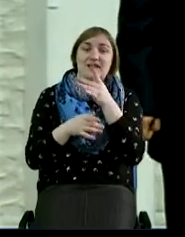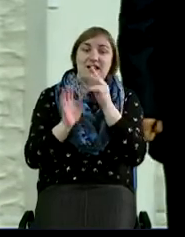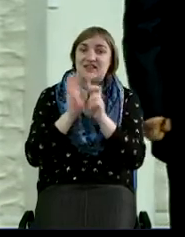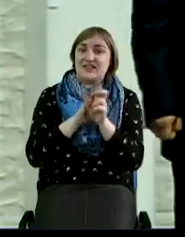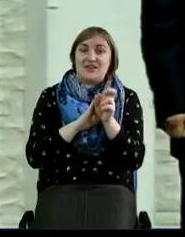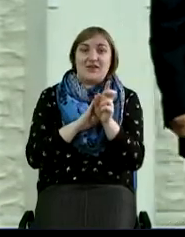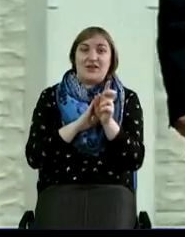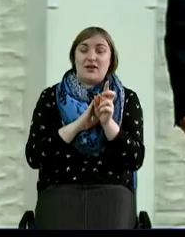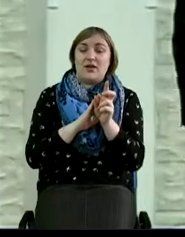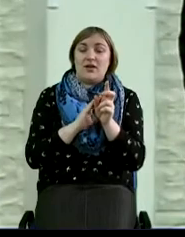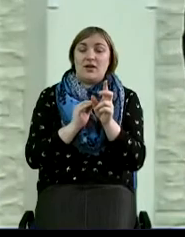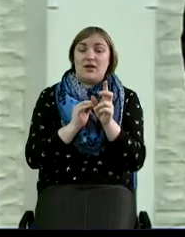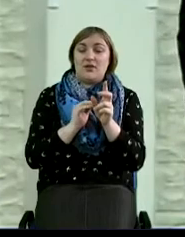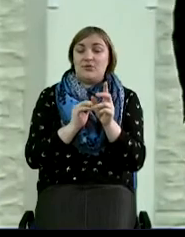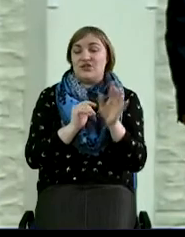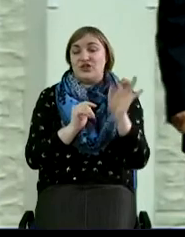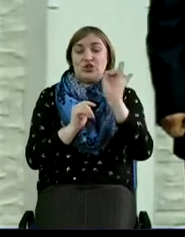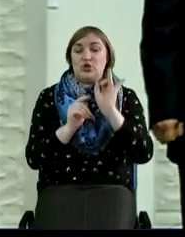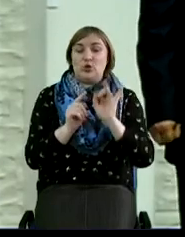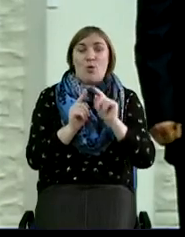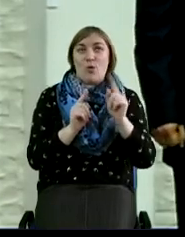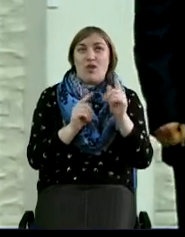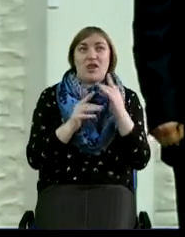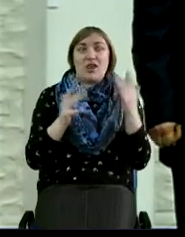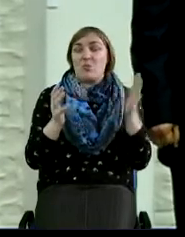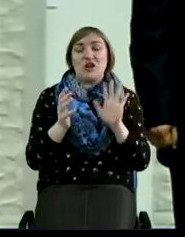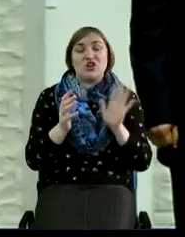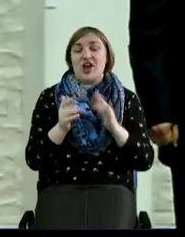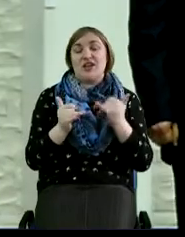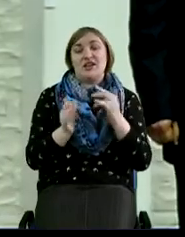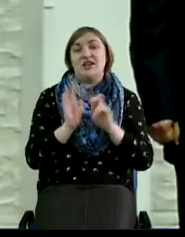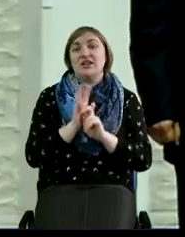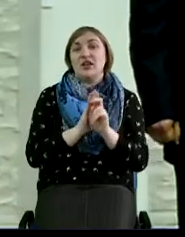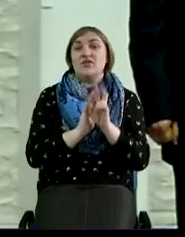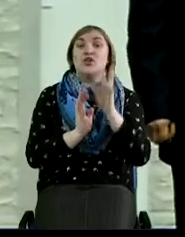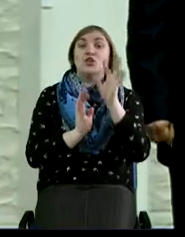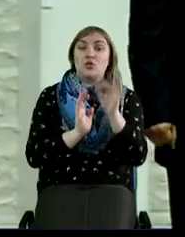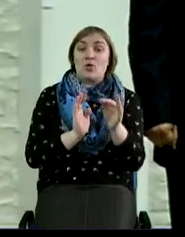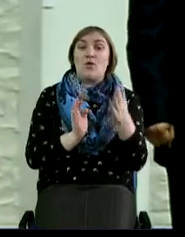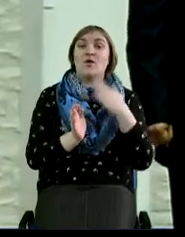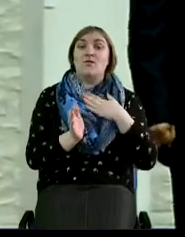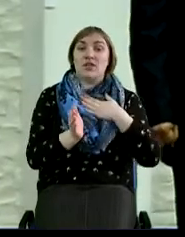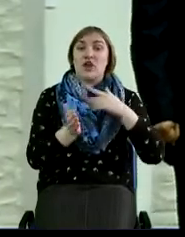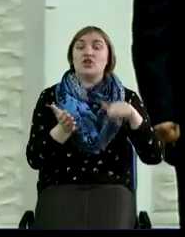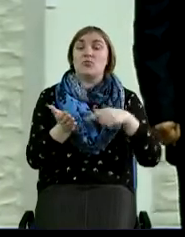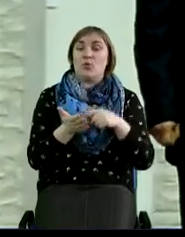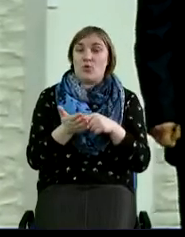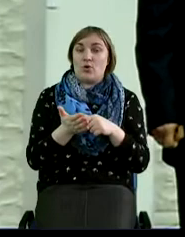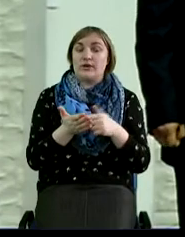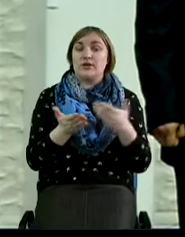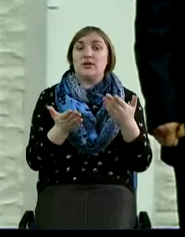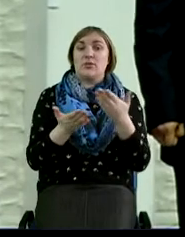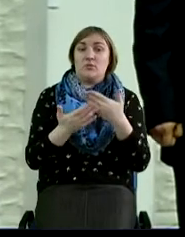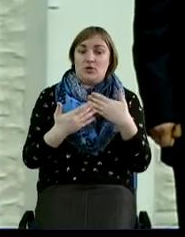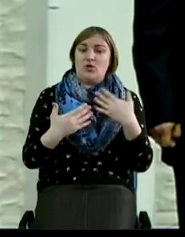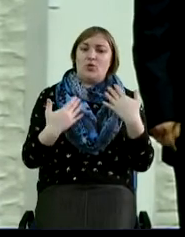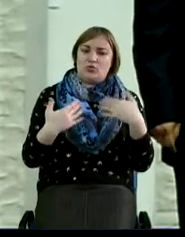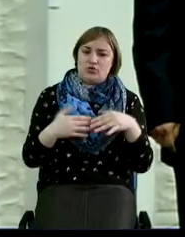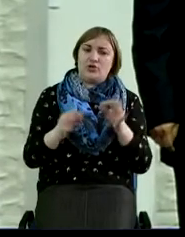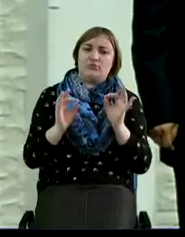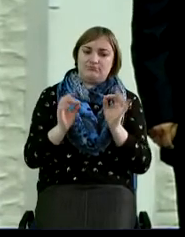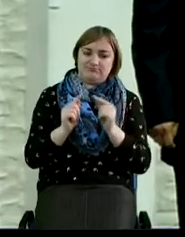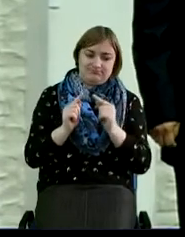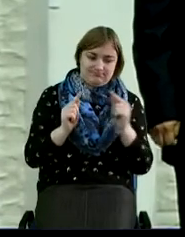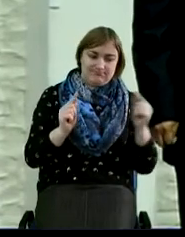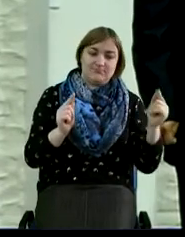В принципе, история не такая большая для Церкви, но в нашем городе мы уже такой немалый промежуток